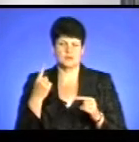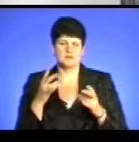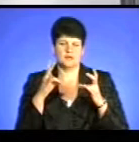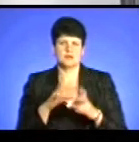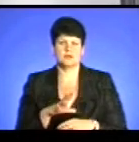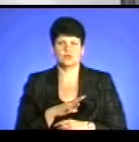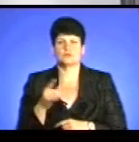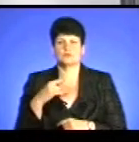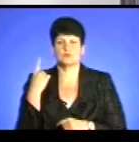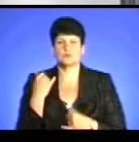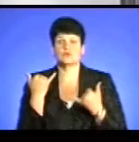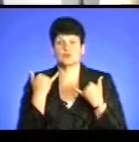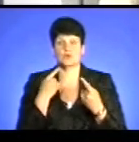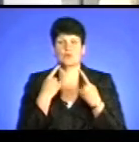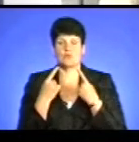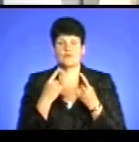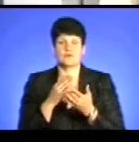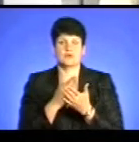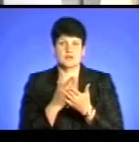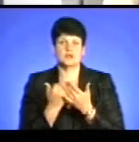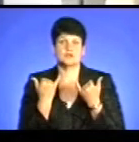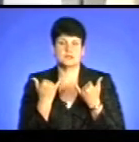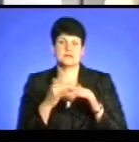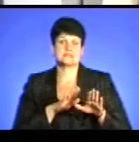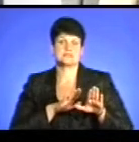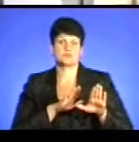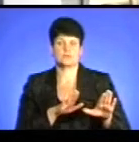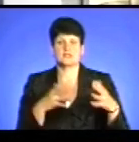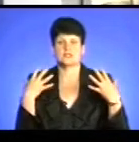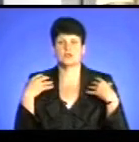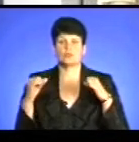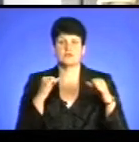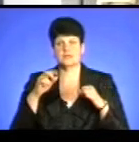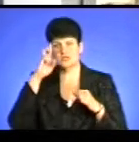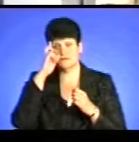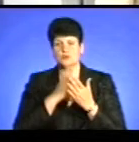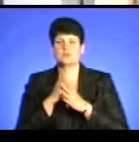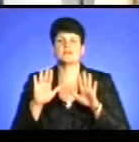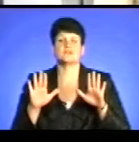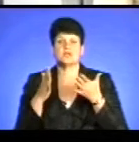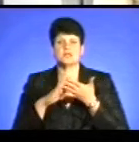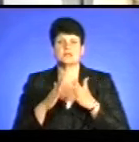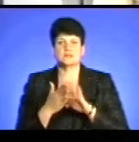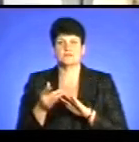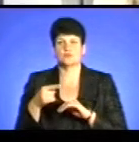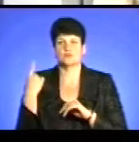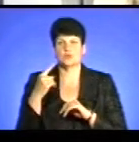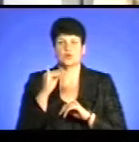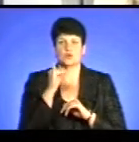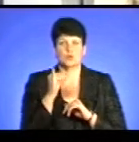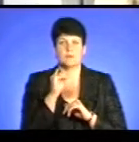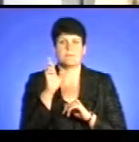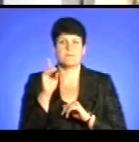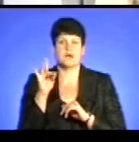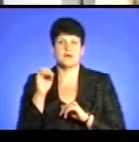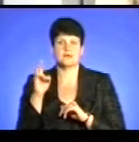Про це підемо у сьогодні і поряд зі мною заступник начальника управління Державної служби з надзвичайних ситуацій Тернопільській області Юрій Березпецький